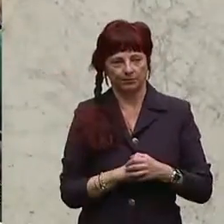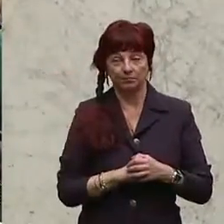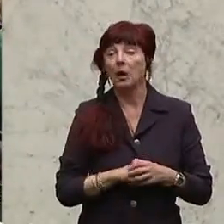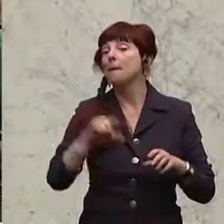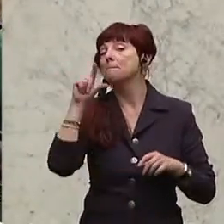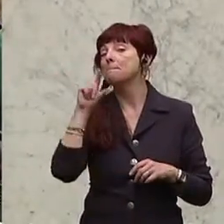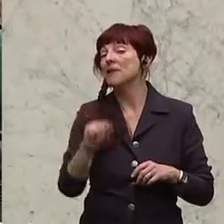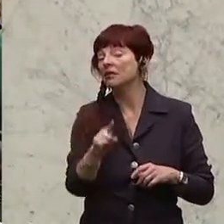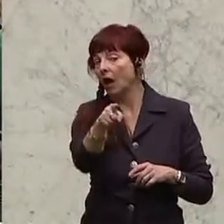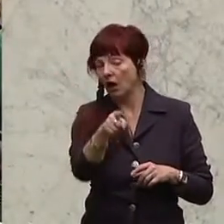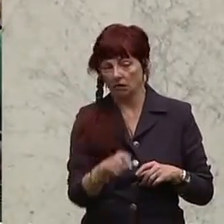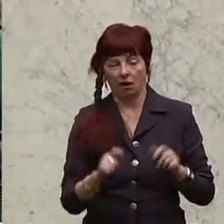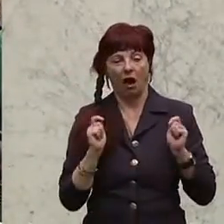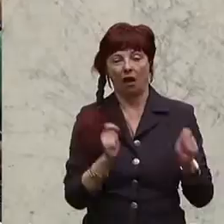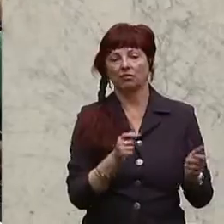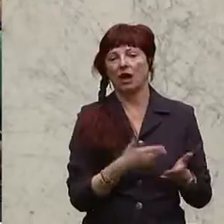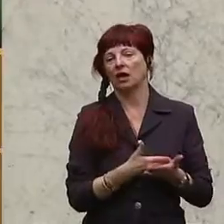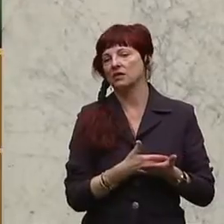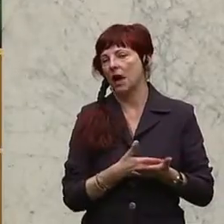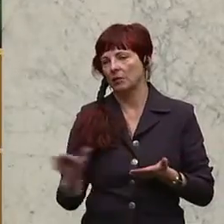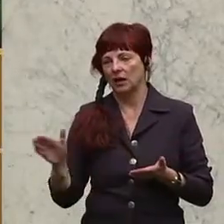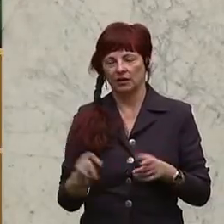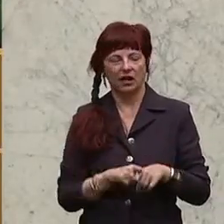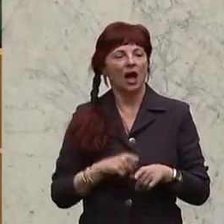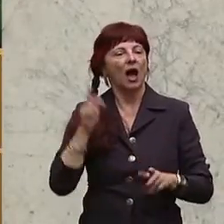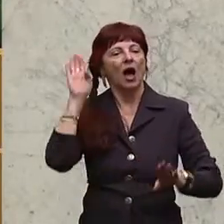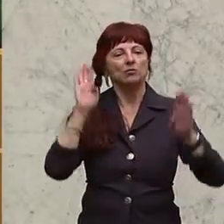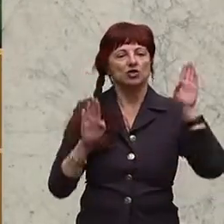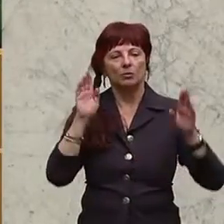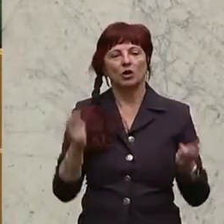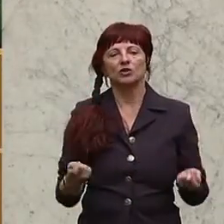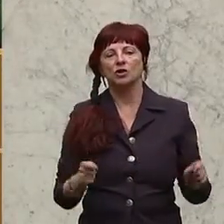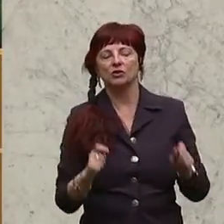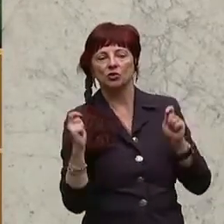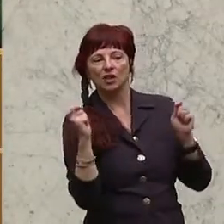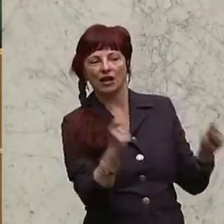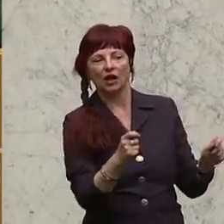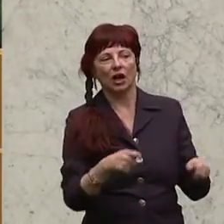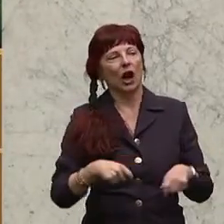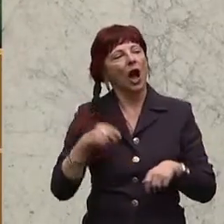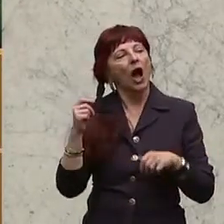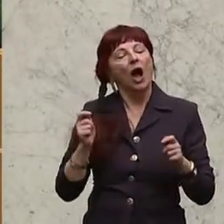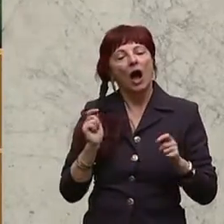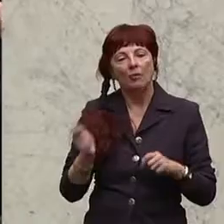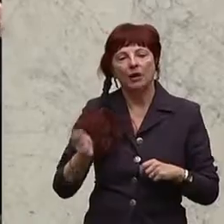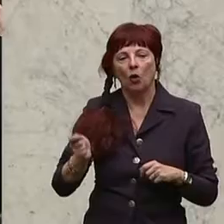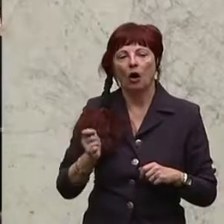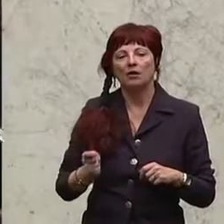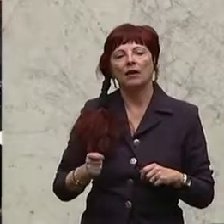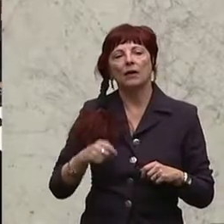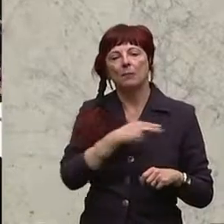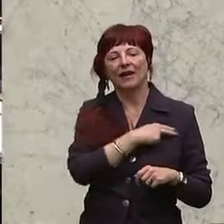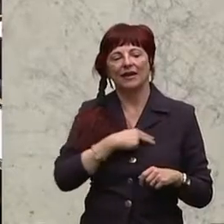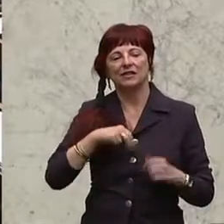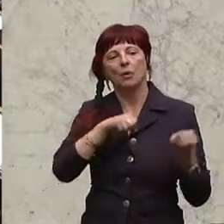Minderheit. Antrag ist abgelehnt. Abstimmung über den Entschließungsantrag der Abgeordneten Mag. Brunner, Kolleginnen und Kollegen,